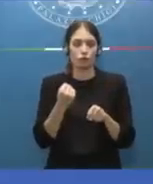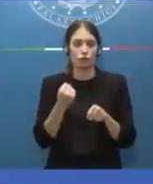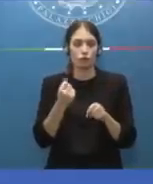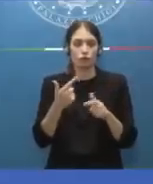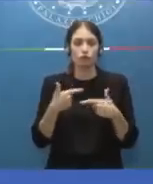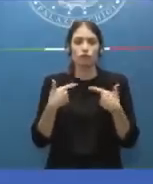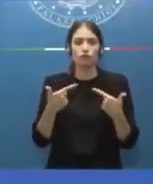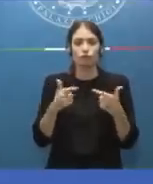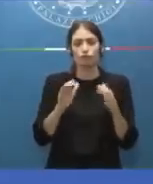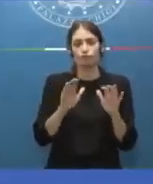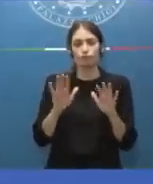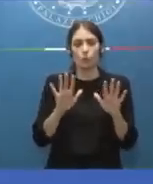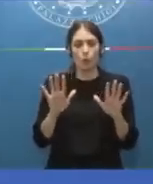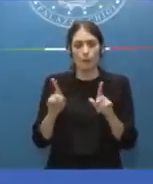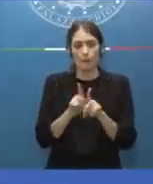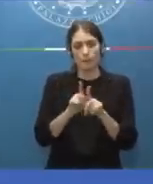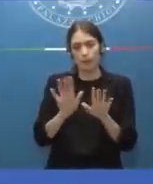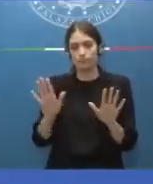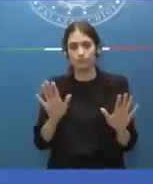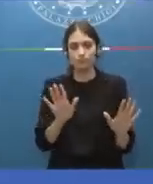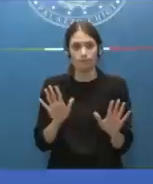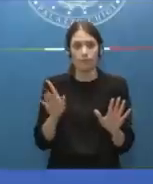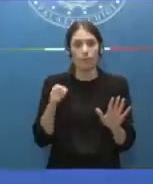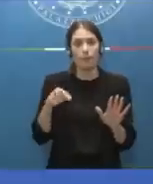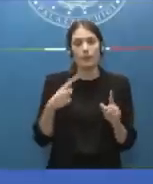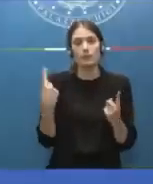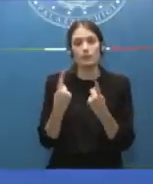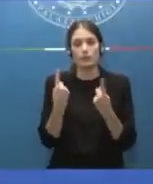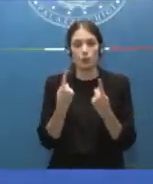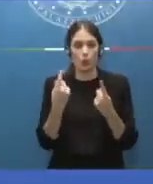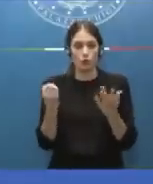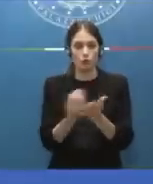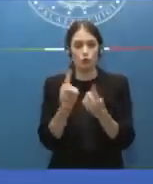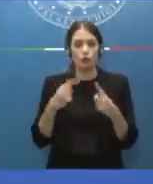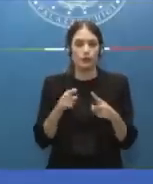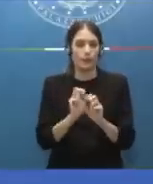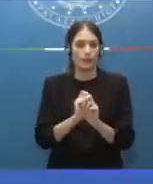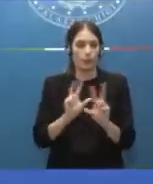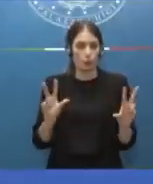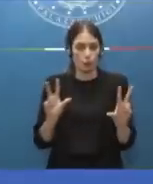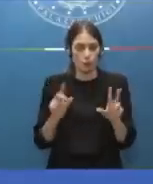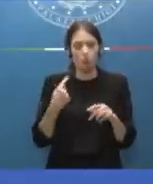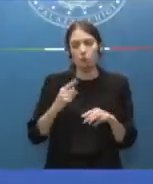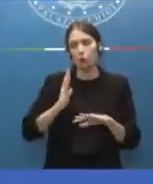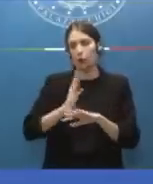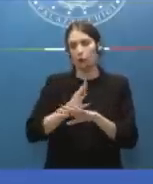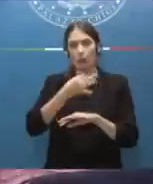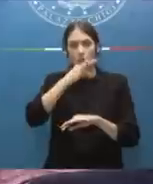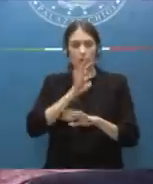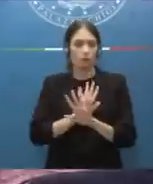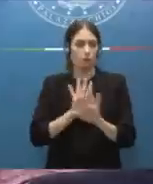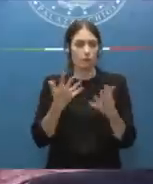'accadimento di questi eventi. e io almeno come descrizione dell'evento dell'intervento mi fermerei qui.